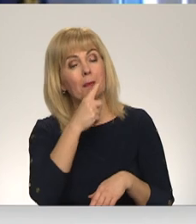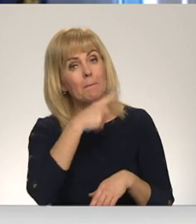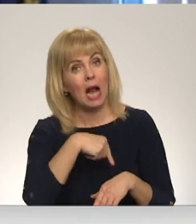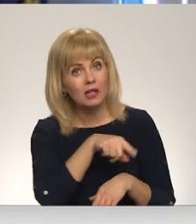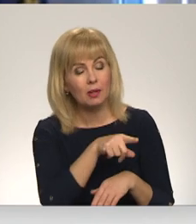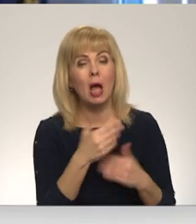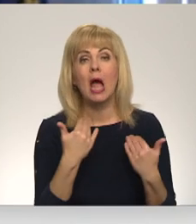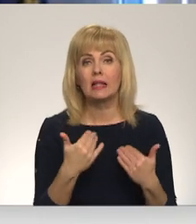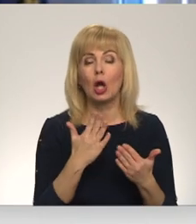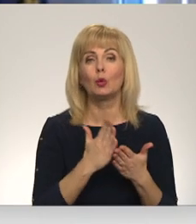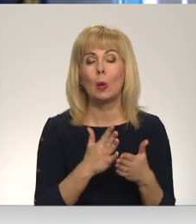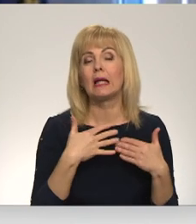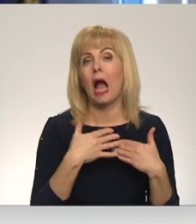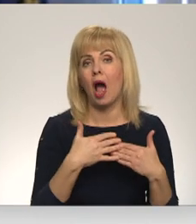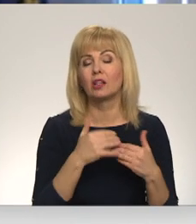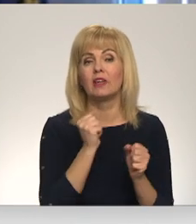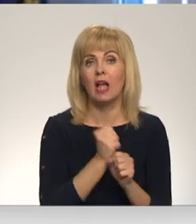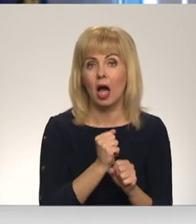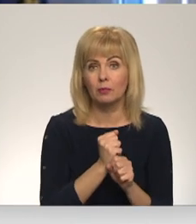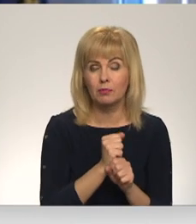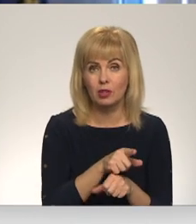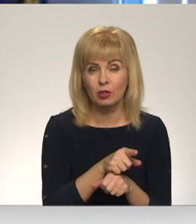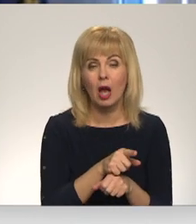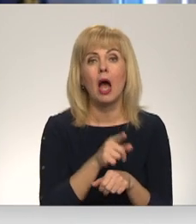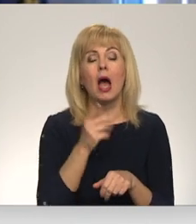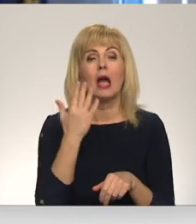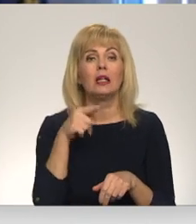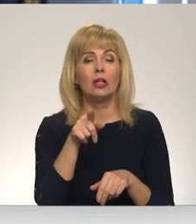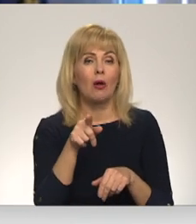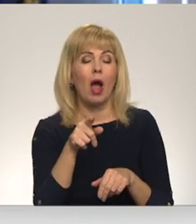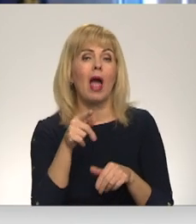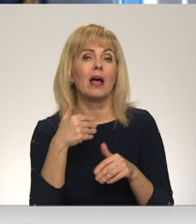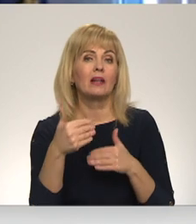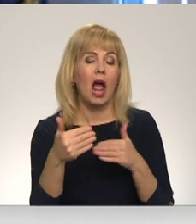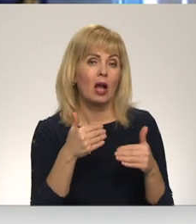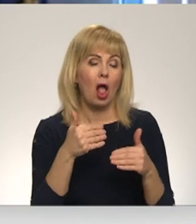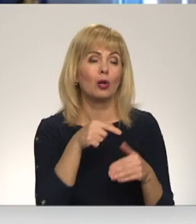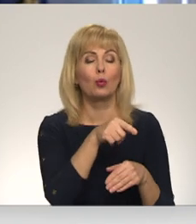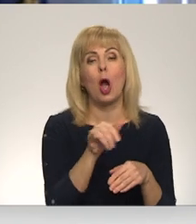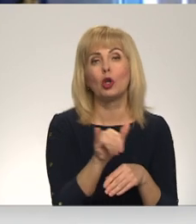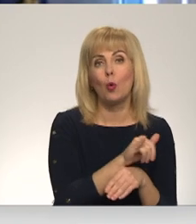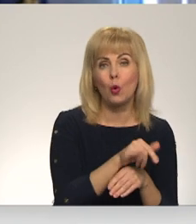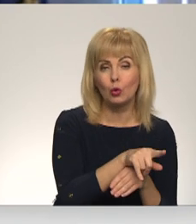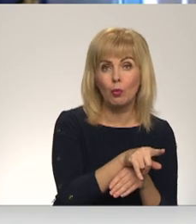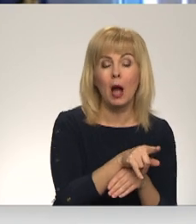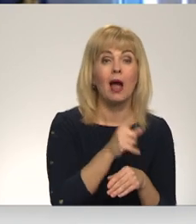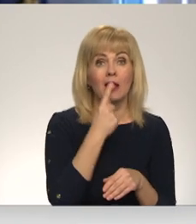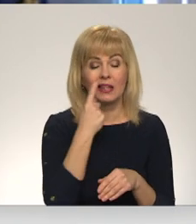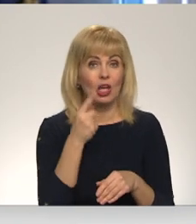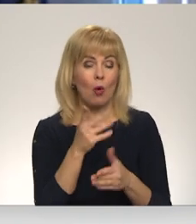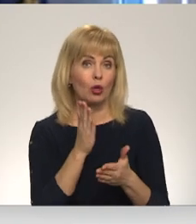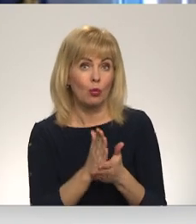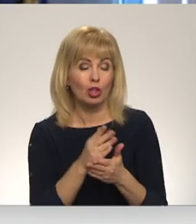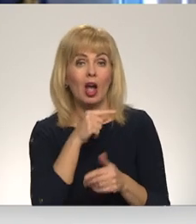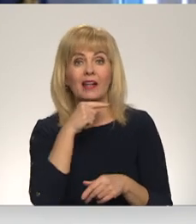Taču šobrīd notiek aktīvs darbs gan ar īrīs regulātoru, gan ar pašu YouTube. Ņemot vērā šo te tikko notikušo ar